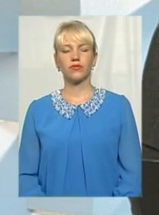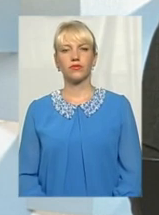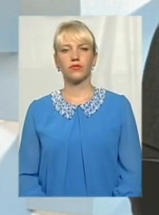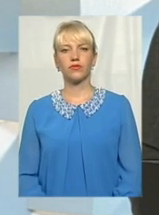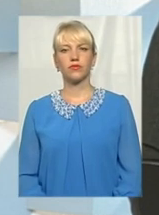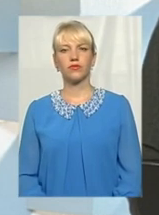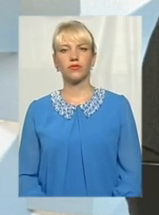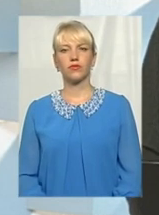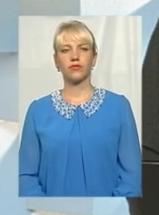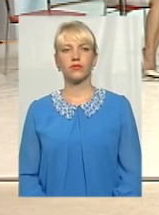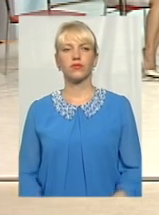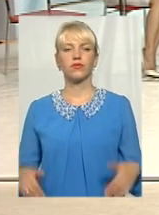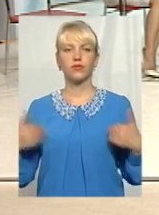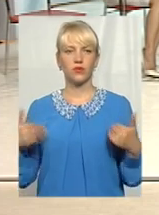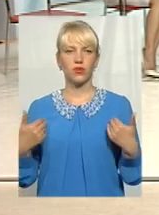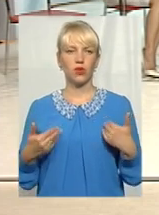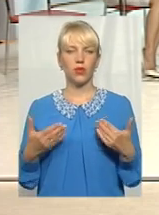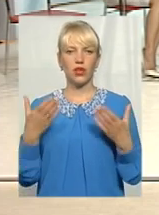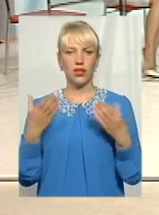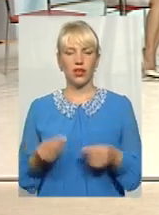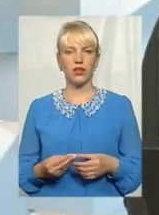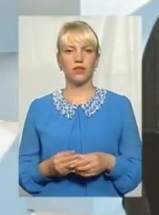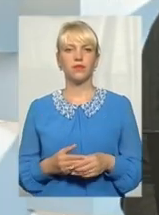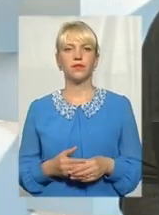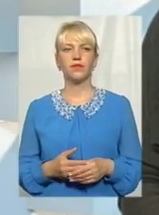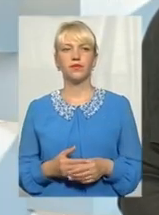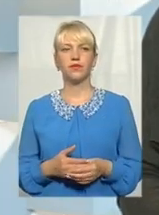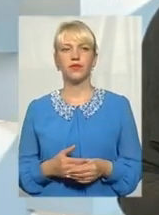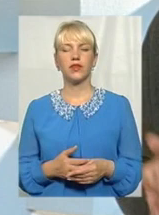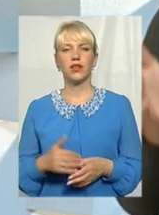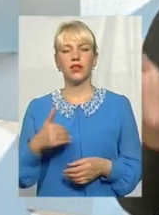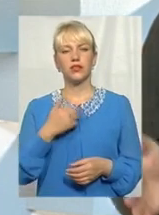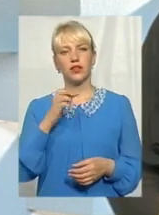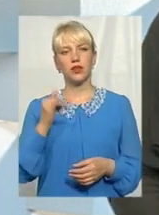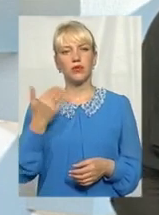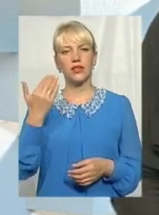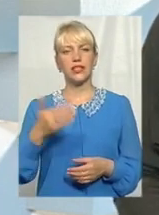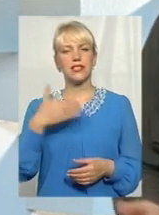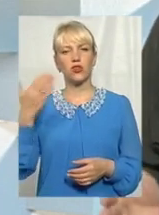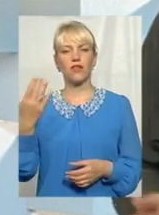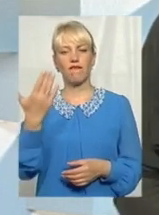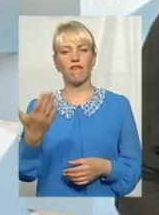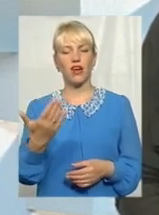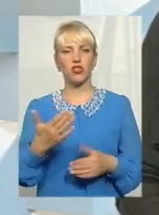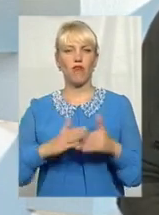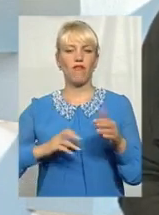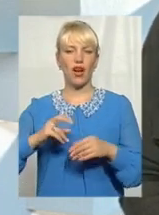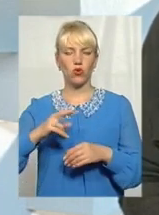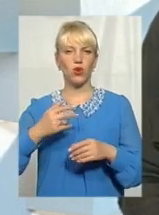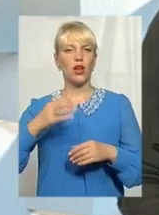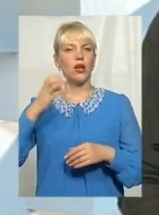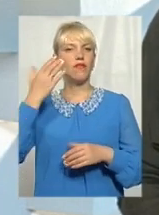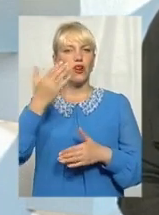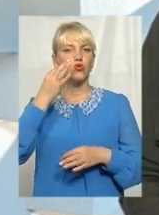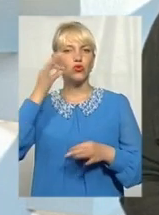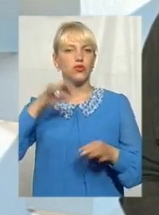Доброго дня. Доброго дня. Доброго дня. Також хотіли зі сторони вашого фаху, вашого досвіду почути,